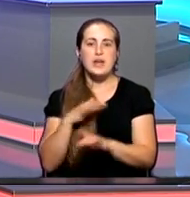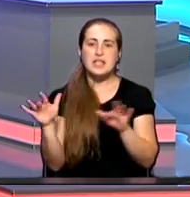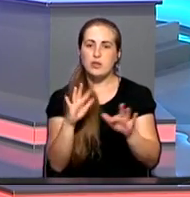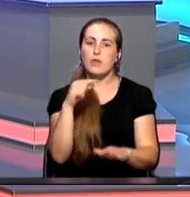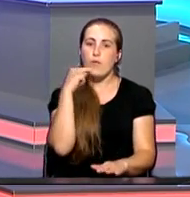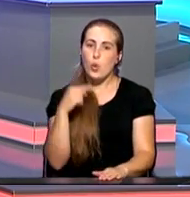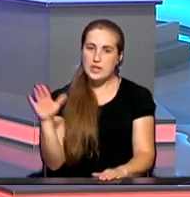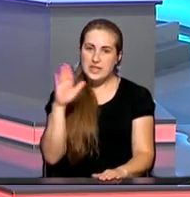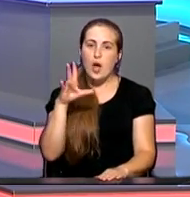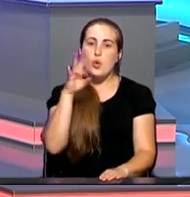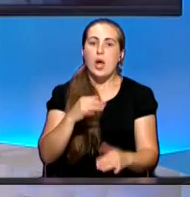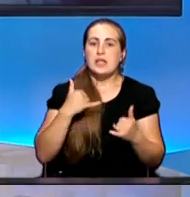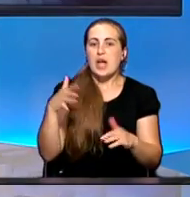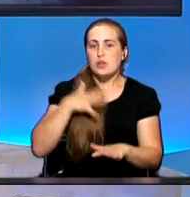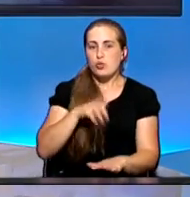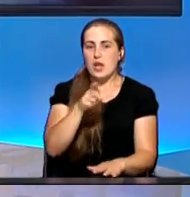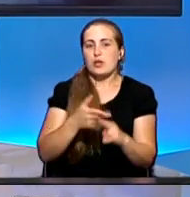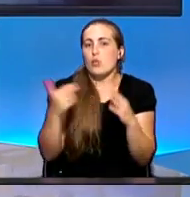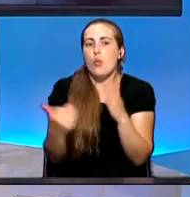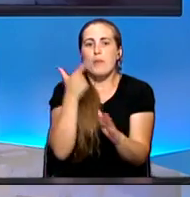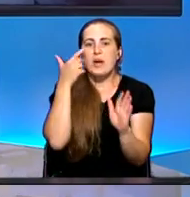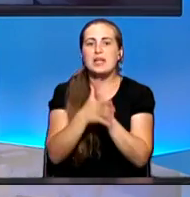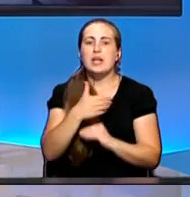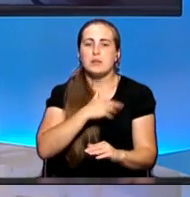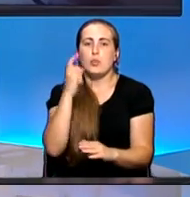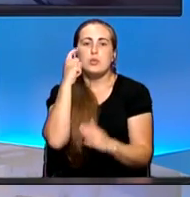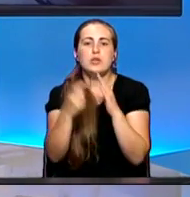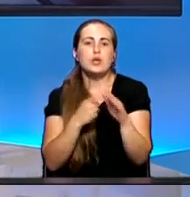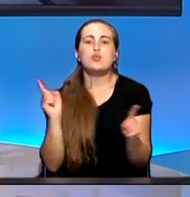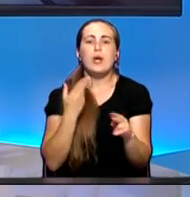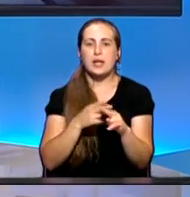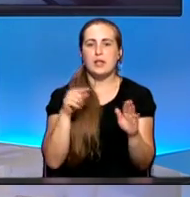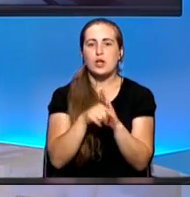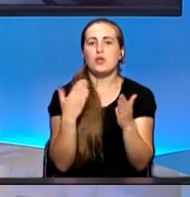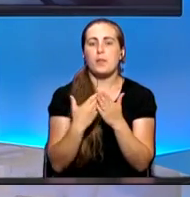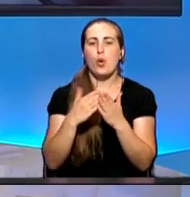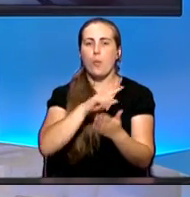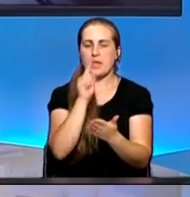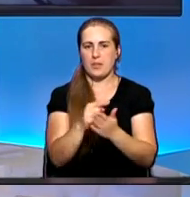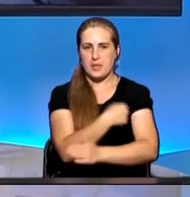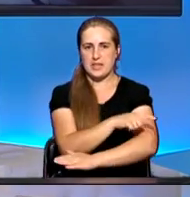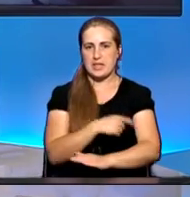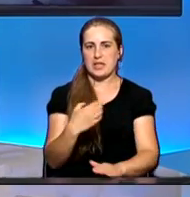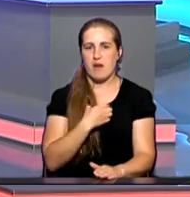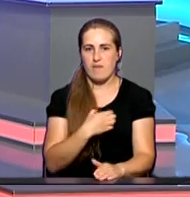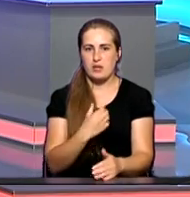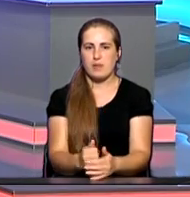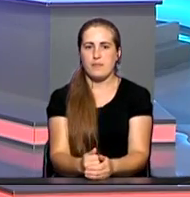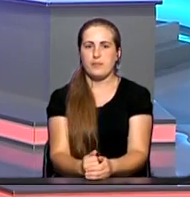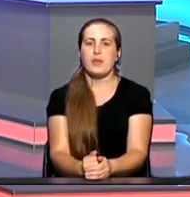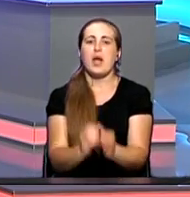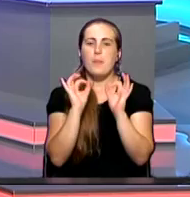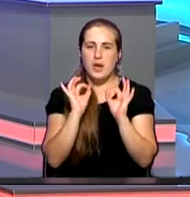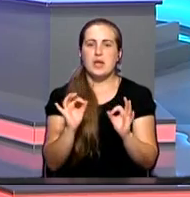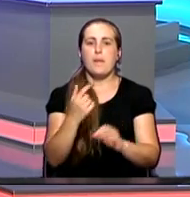России, но для крымчан это новое понятие, и поэтому хотелось бы знать, что же означает обязательное медицинское страхование? Совершенно